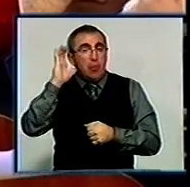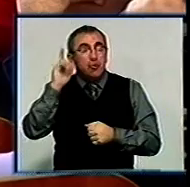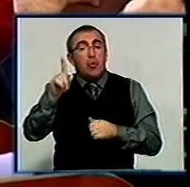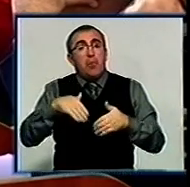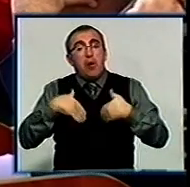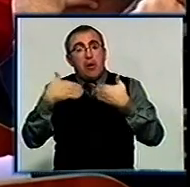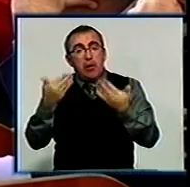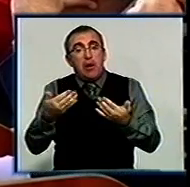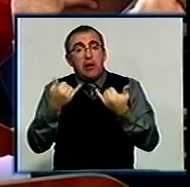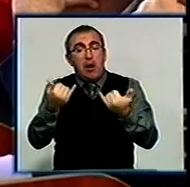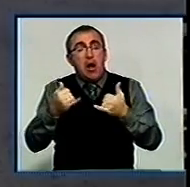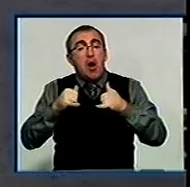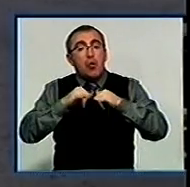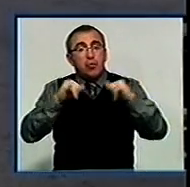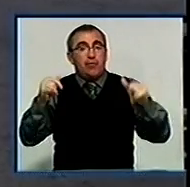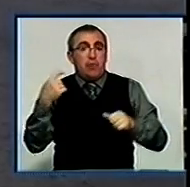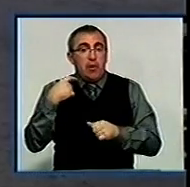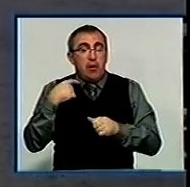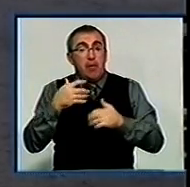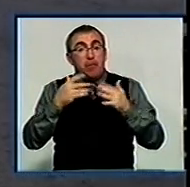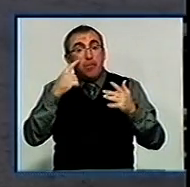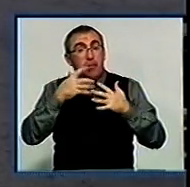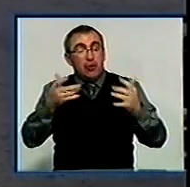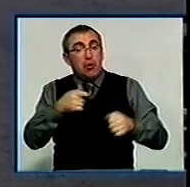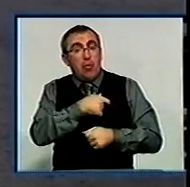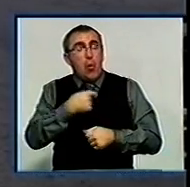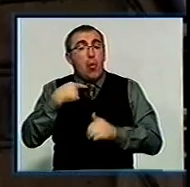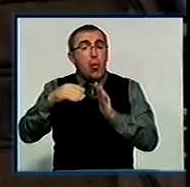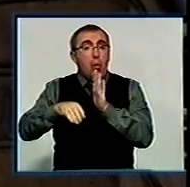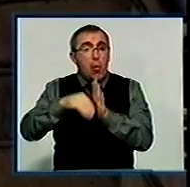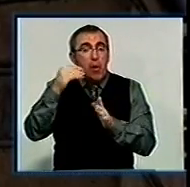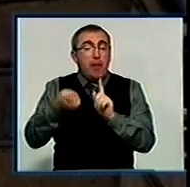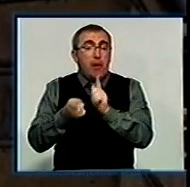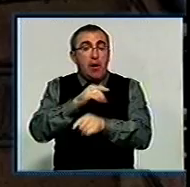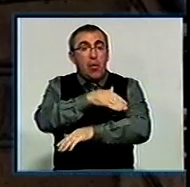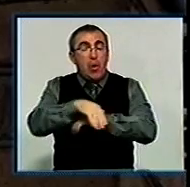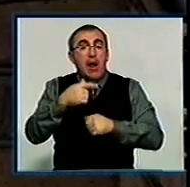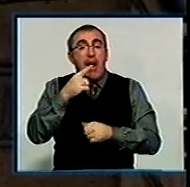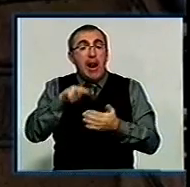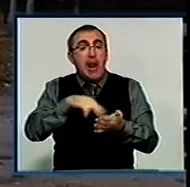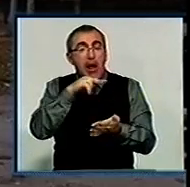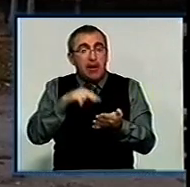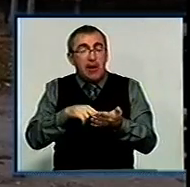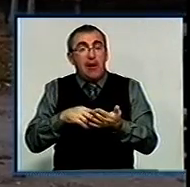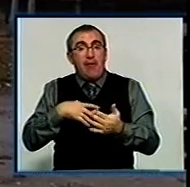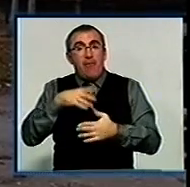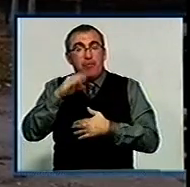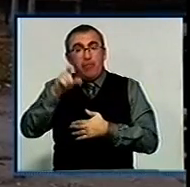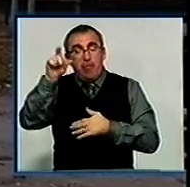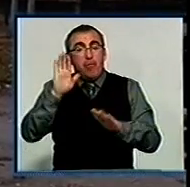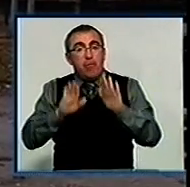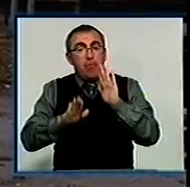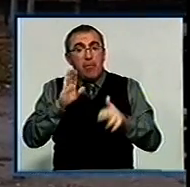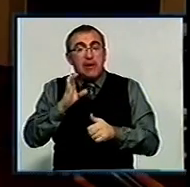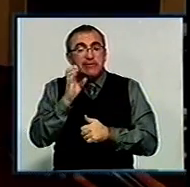запропонує для розвитку Кіровограду. Після більшість депутатів проголосували за переменування в вулиці Ленінградська на честь загиблого героя – АТО полковника